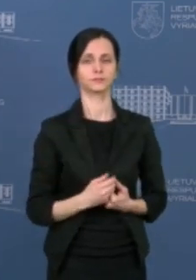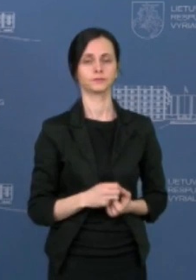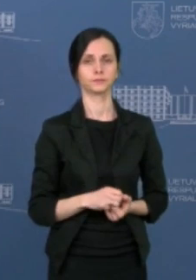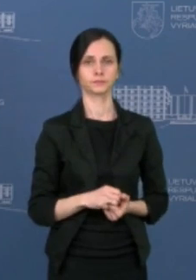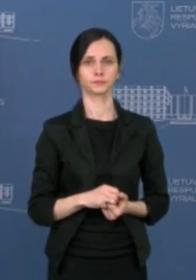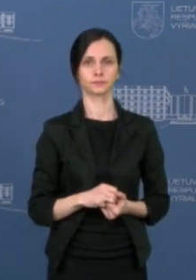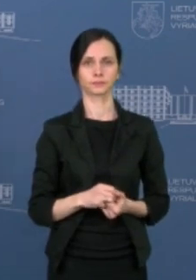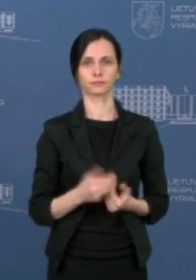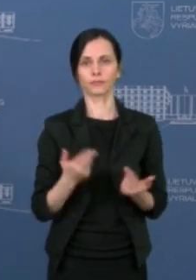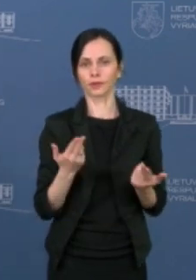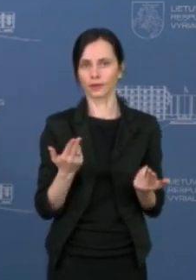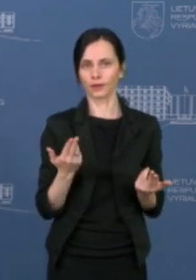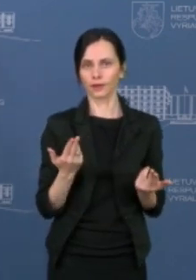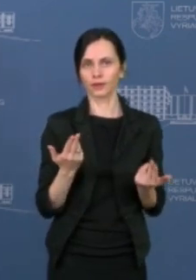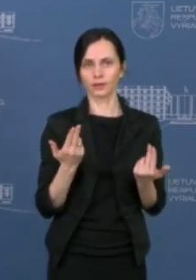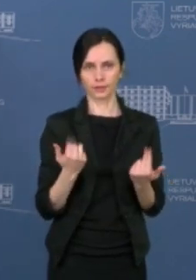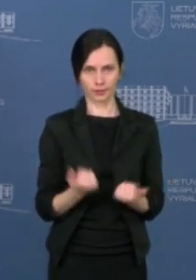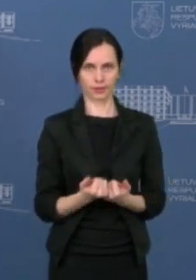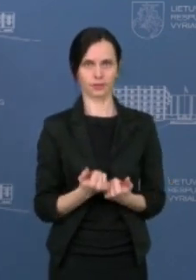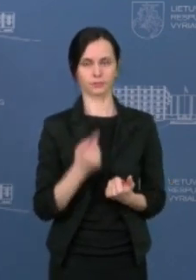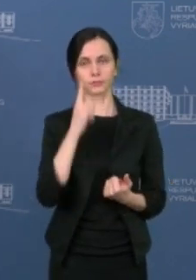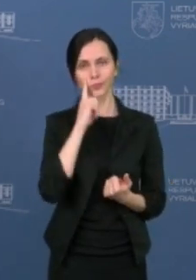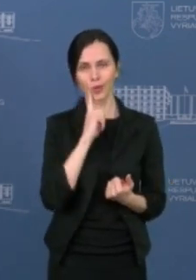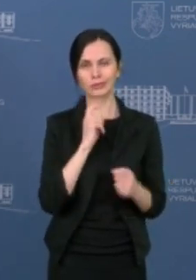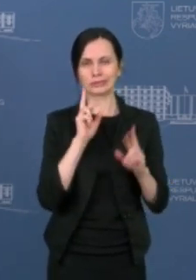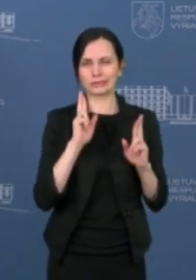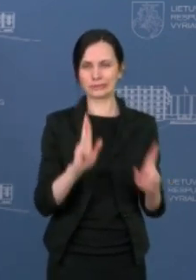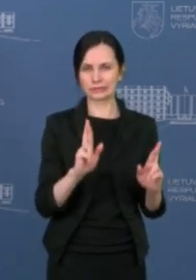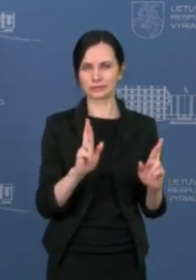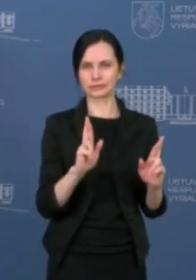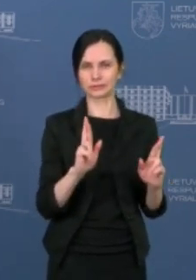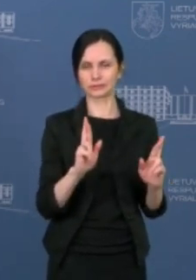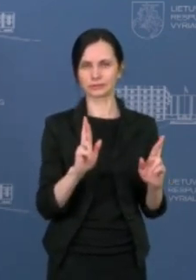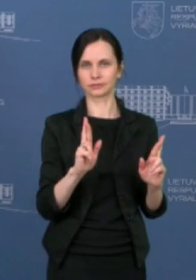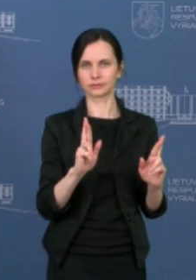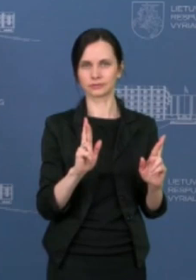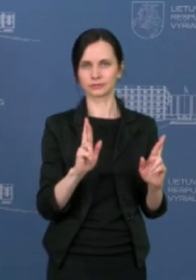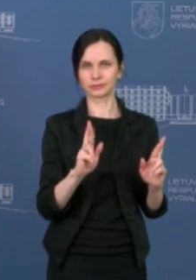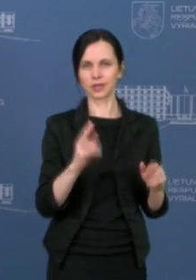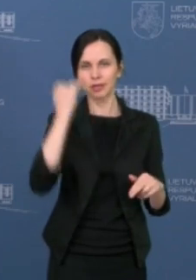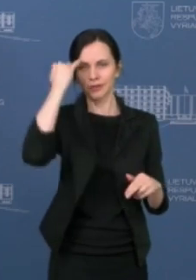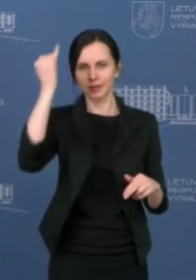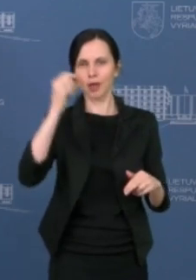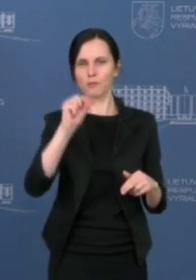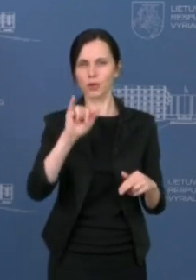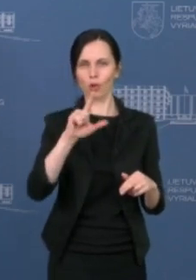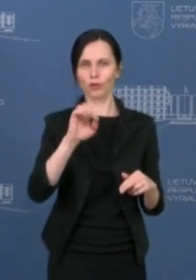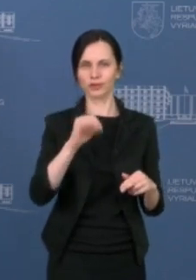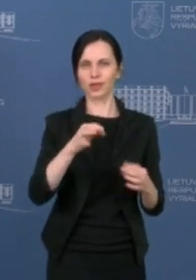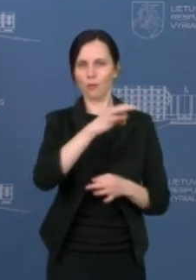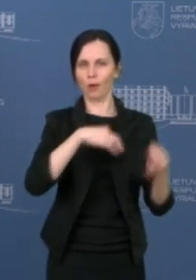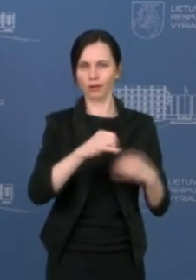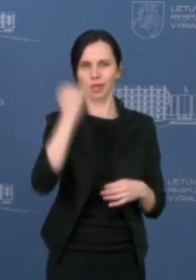pozityviai ir tikrai labai buvo puikiai idėja pilotinio projekto.